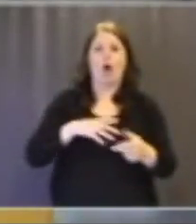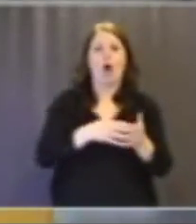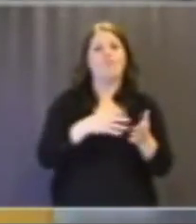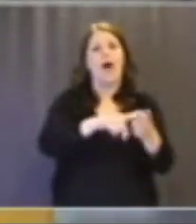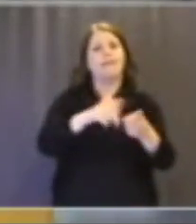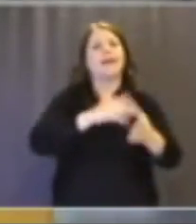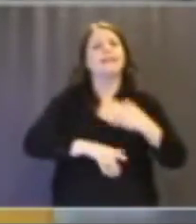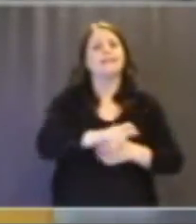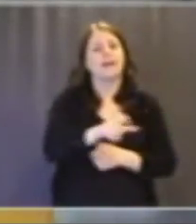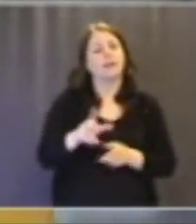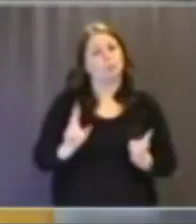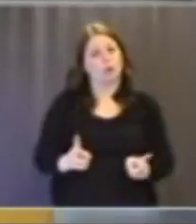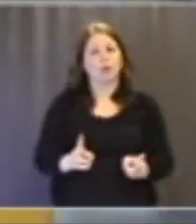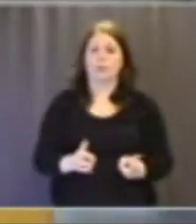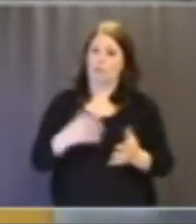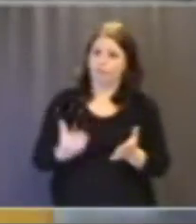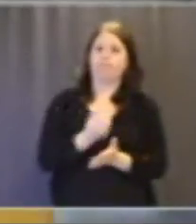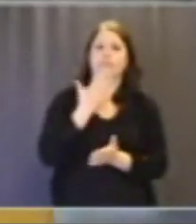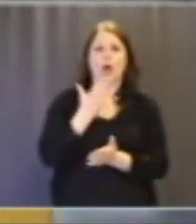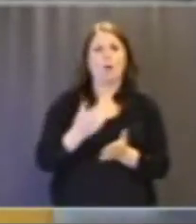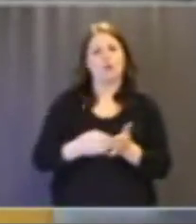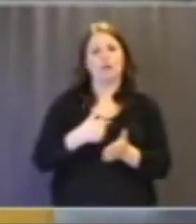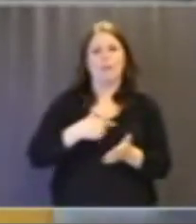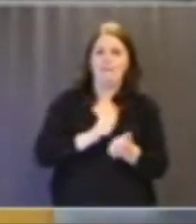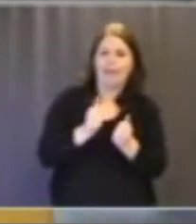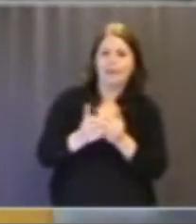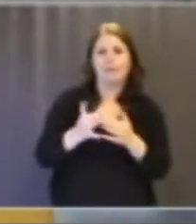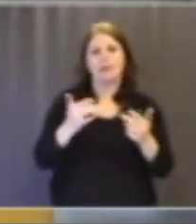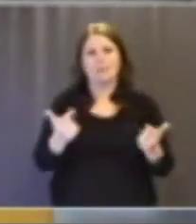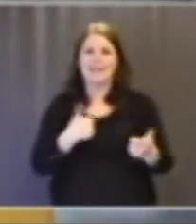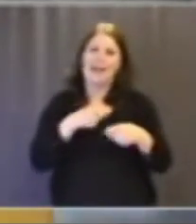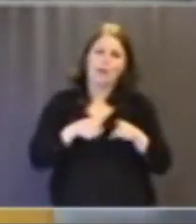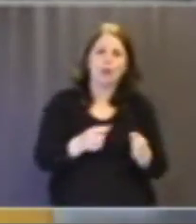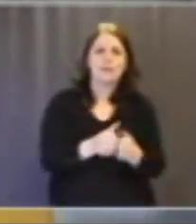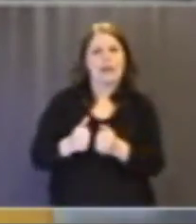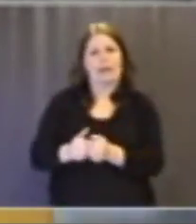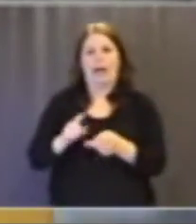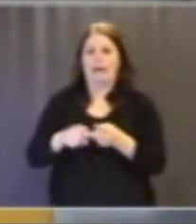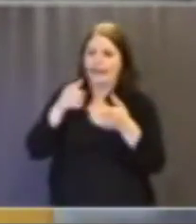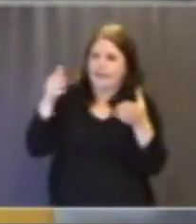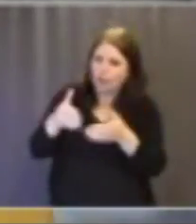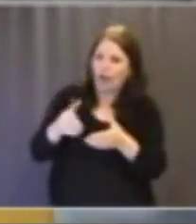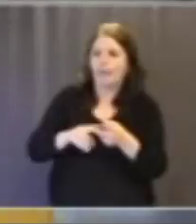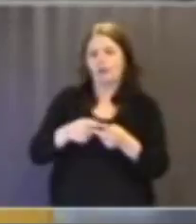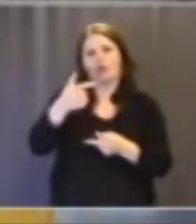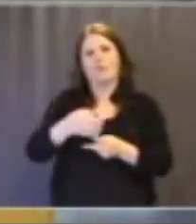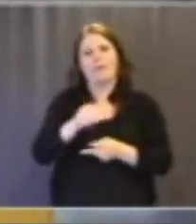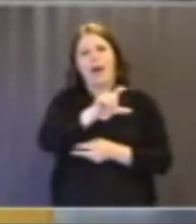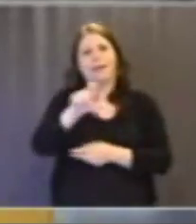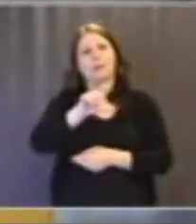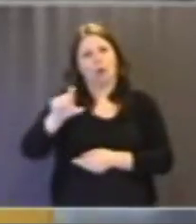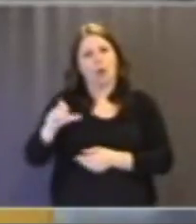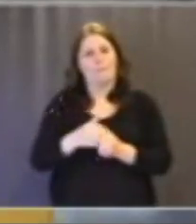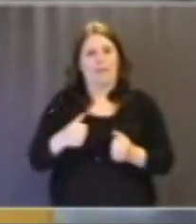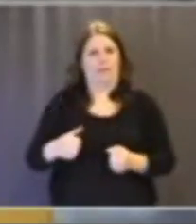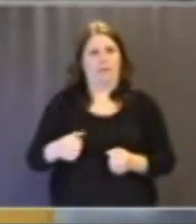mycket lyckosamma beroende på att de har lagt om verksamheten med lite något annorlunda inriktning och annat entreprenörskap. Det är ju så att de